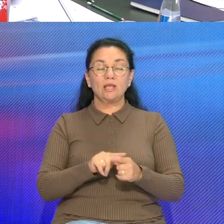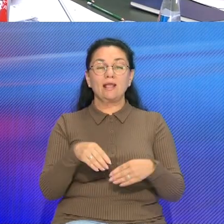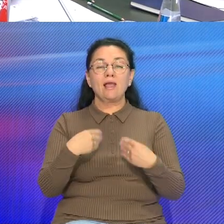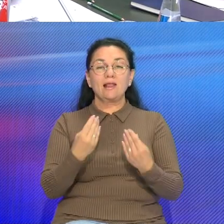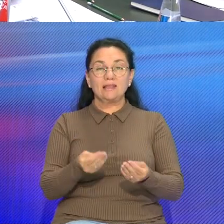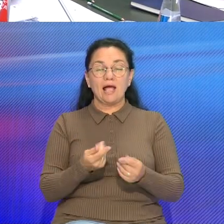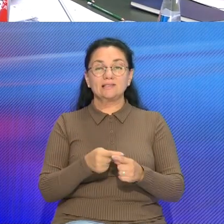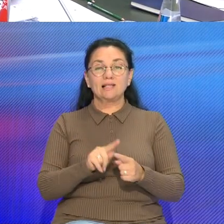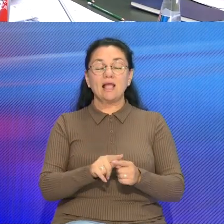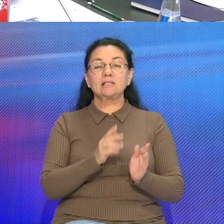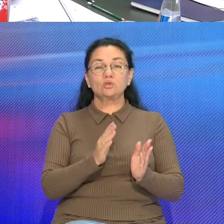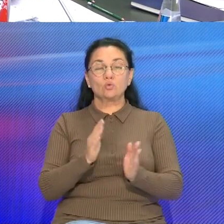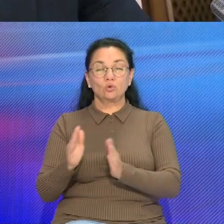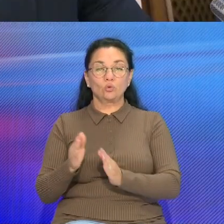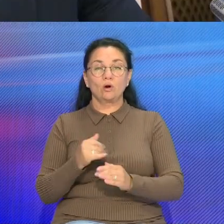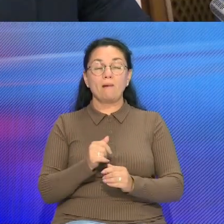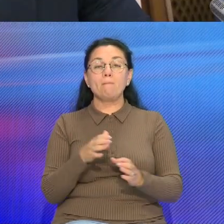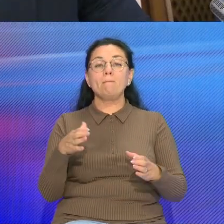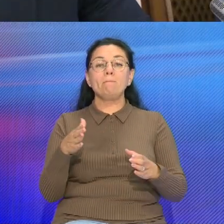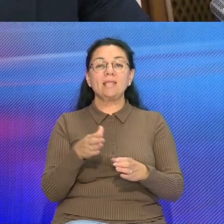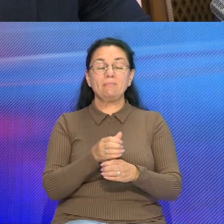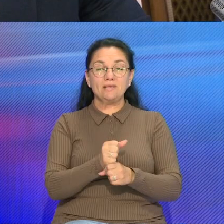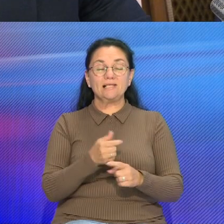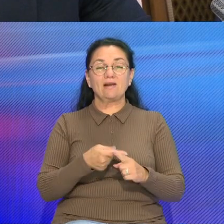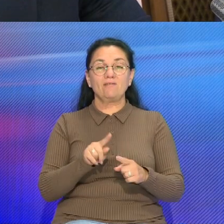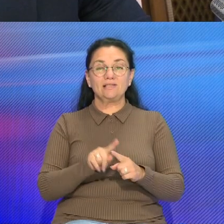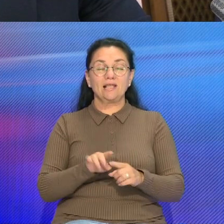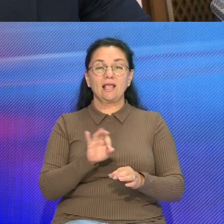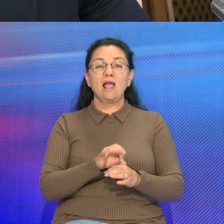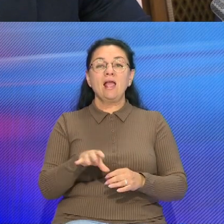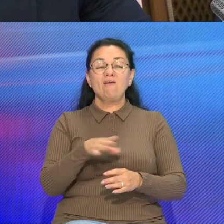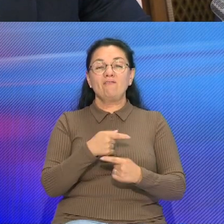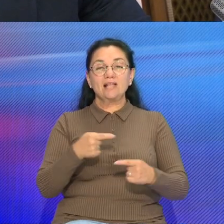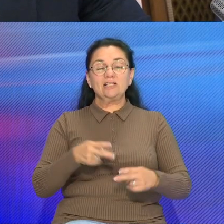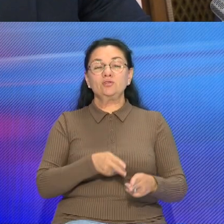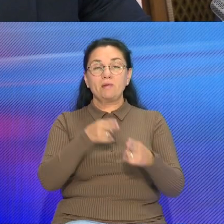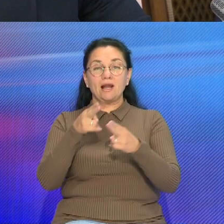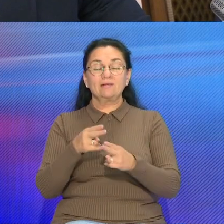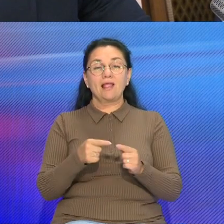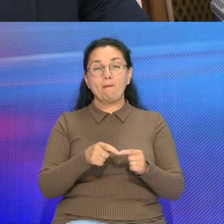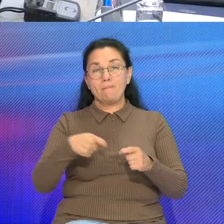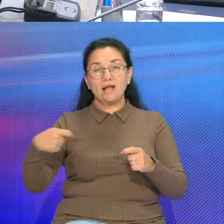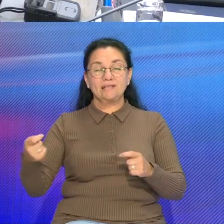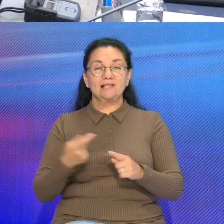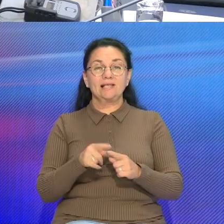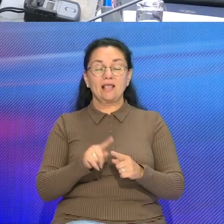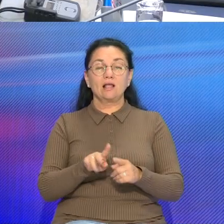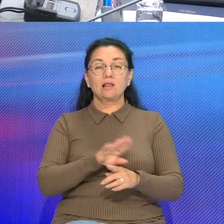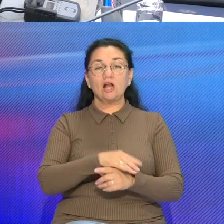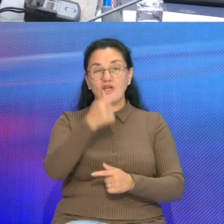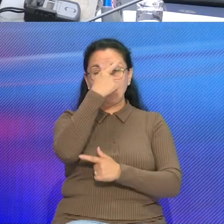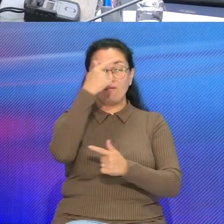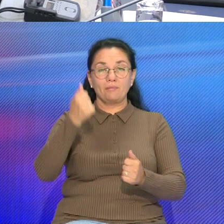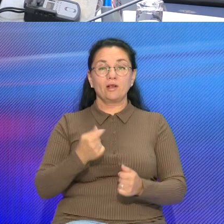правоохоунным структурам Минимизовать негативные тенденции у миграционным процессе Баки так само проинформовали один одного